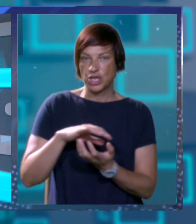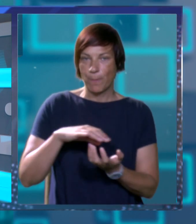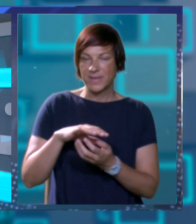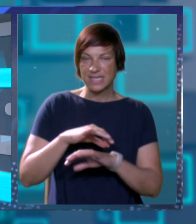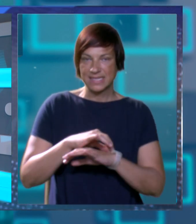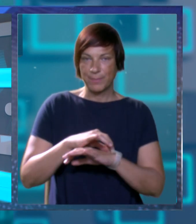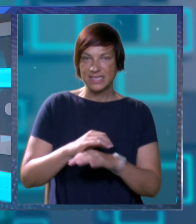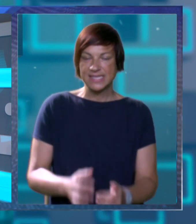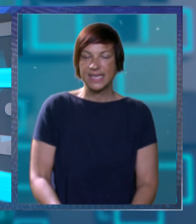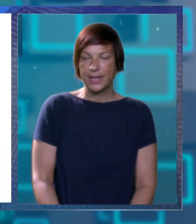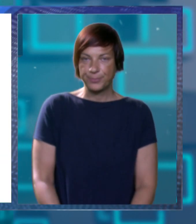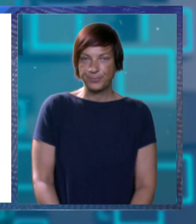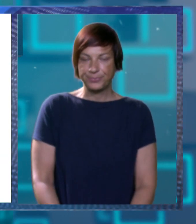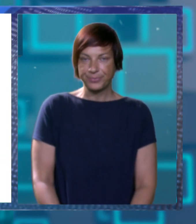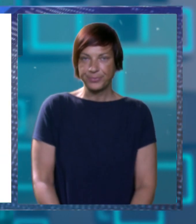obitirske medicine.